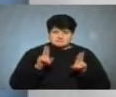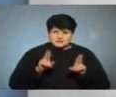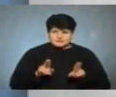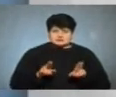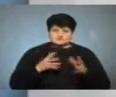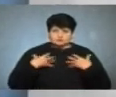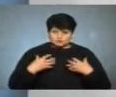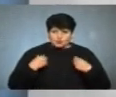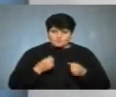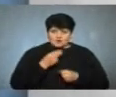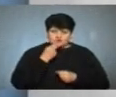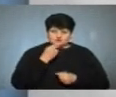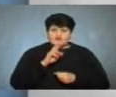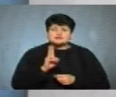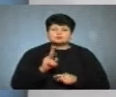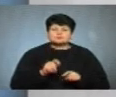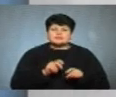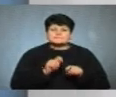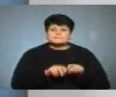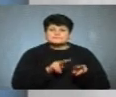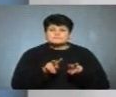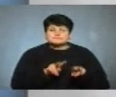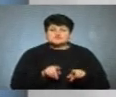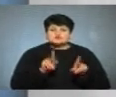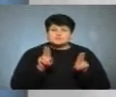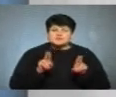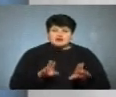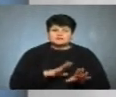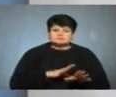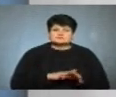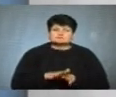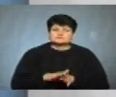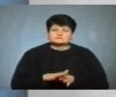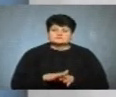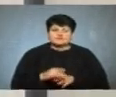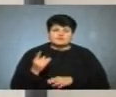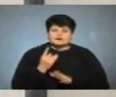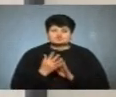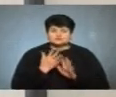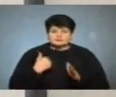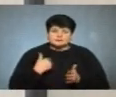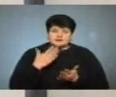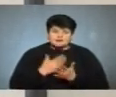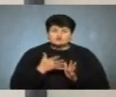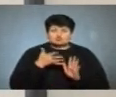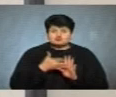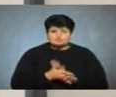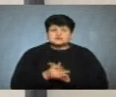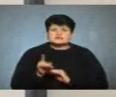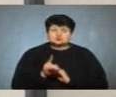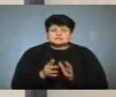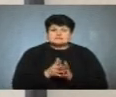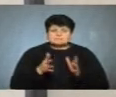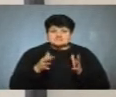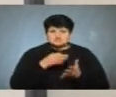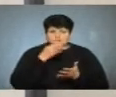харчування. І все ж хто стежитиме за тим, щоб правила були дотримані? В першу чергу ми маємо розуміти, що найбільша